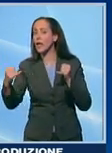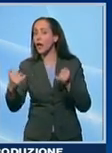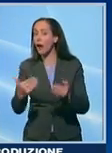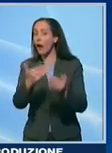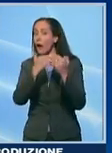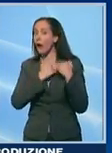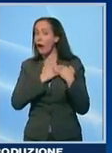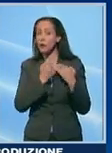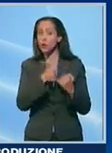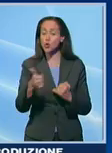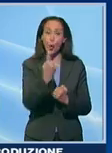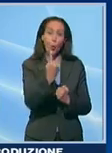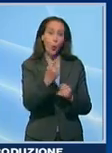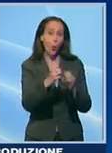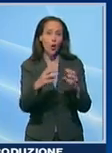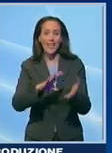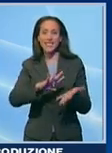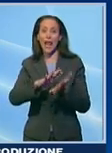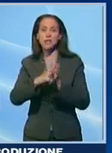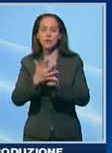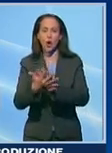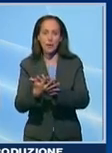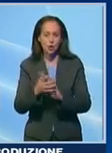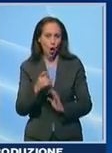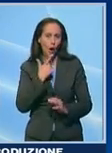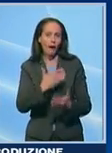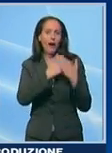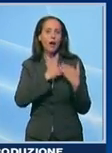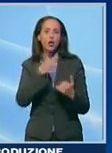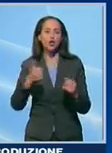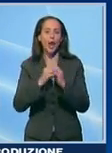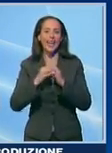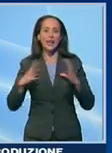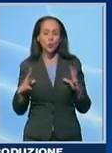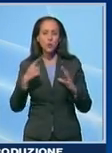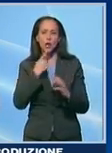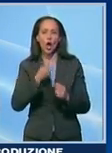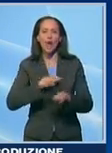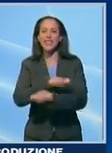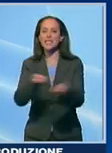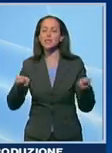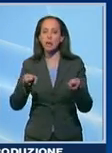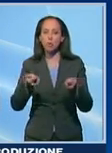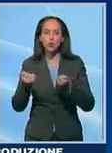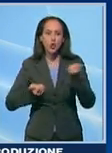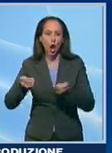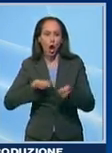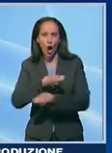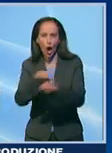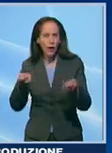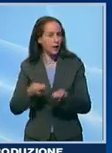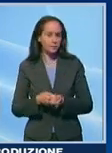soltanto di una componente, quindi della trasformazione dell'industria o della grande distribuzione o del consumatore, ma riteniamo che ci sia lo